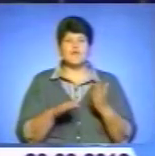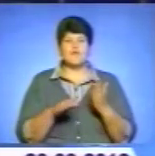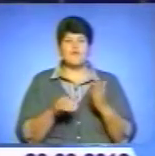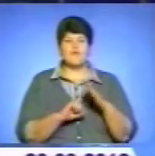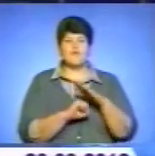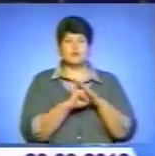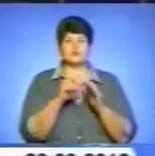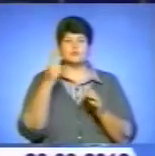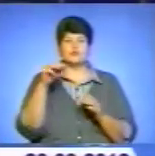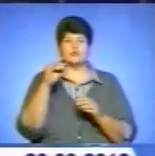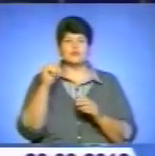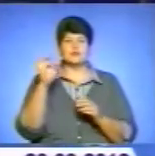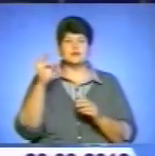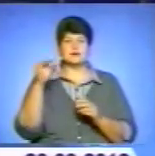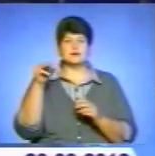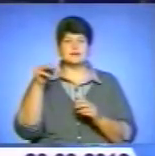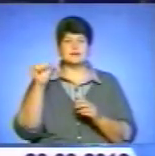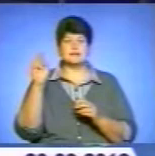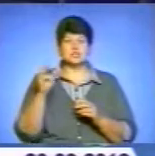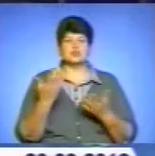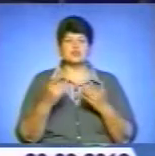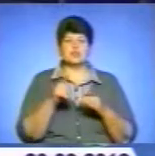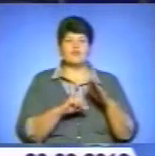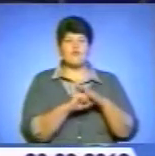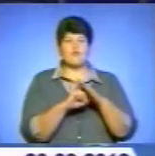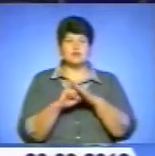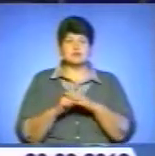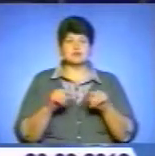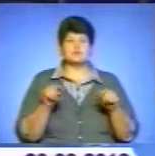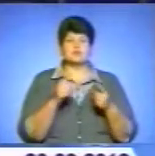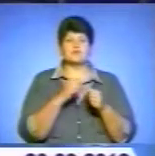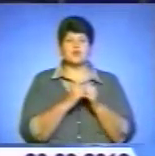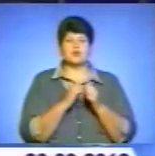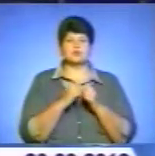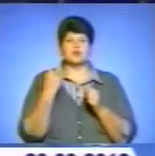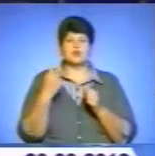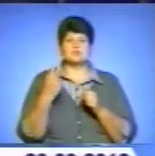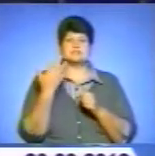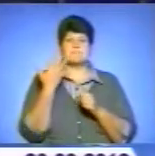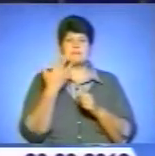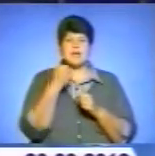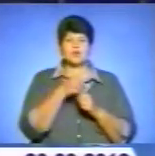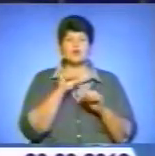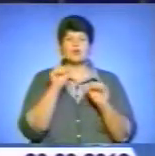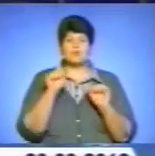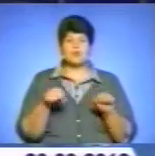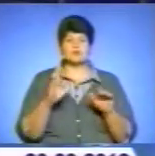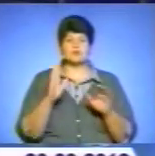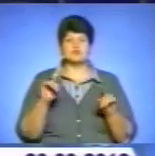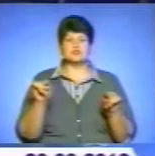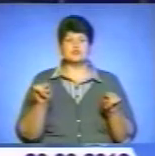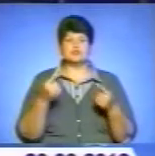Дмитро Фірташ, зазначив, що якщо такі фонди з'являться у кожній області, за 5 років можна буде створити до